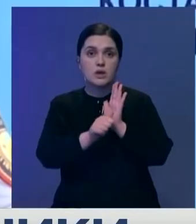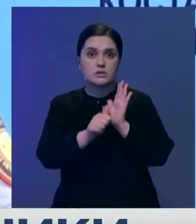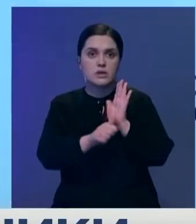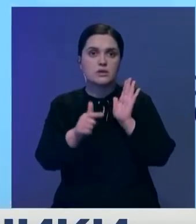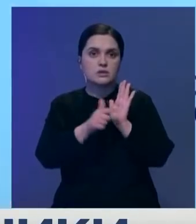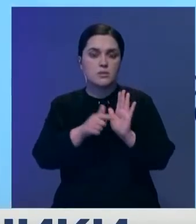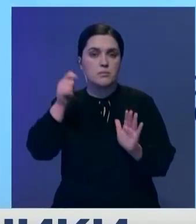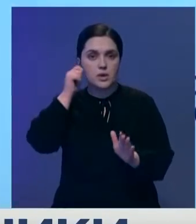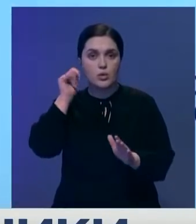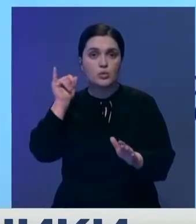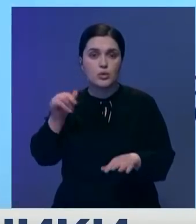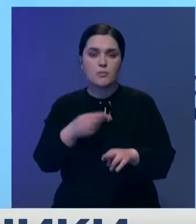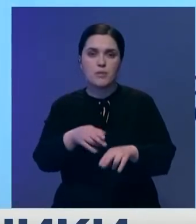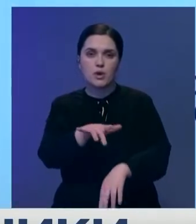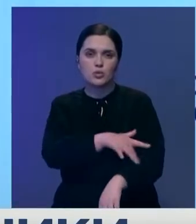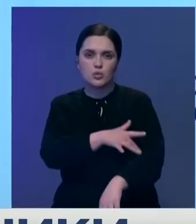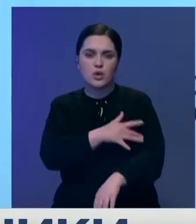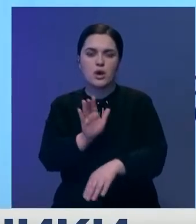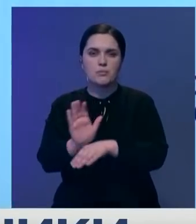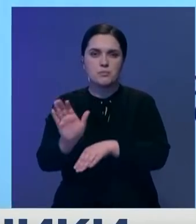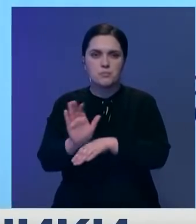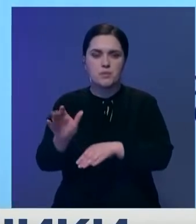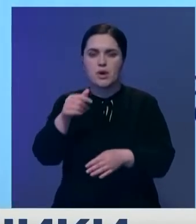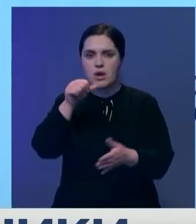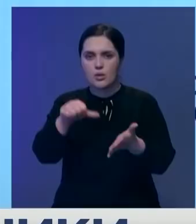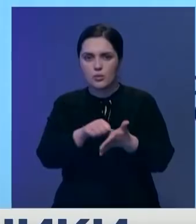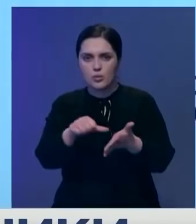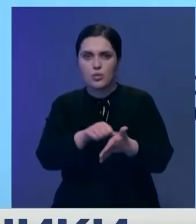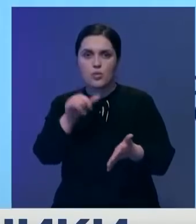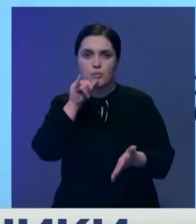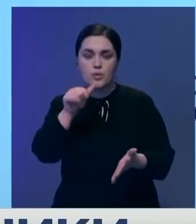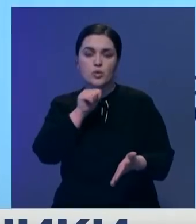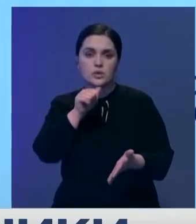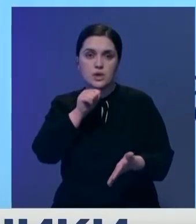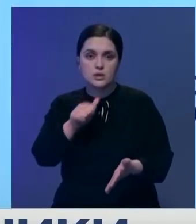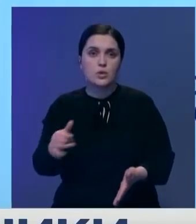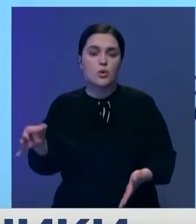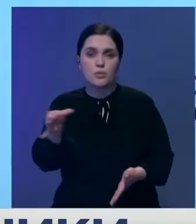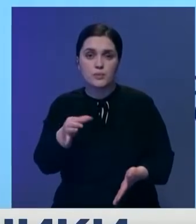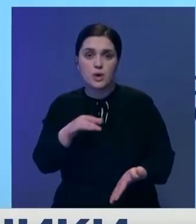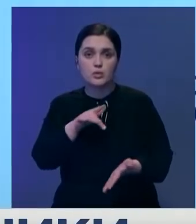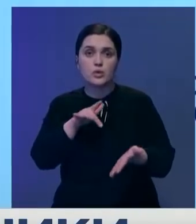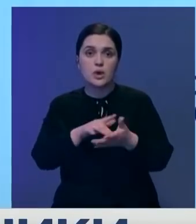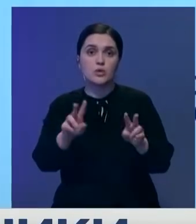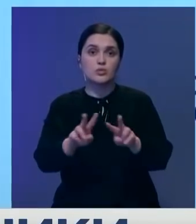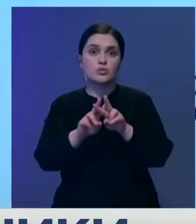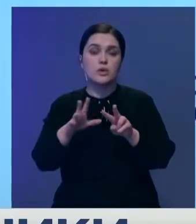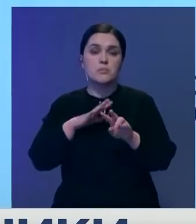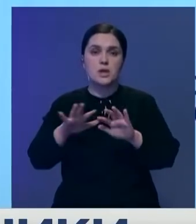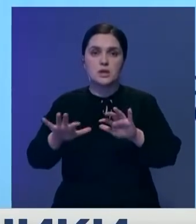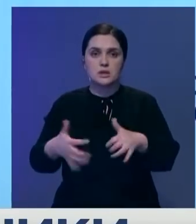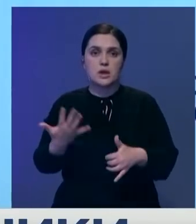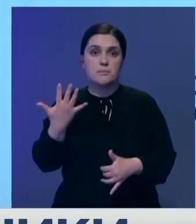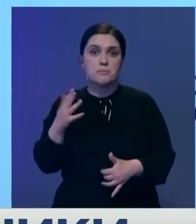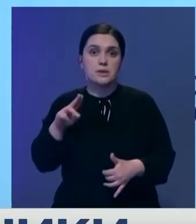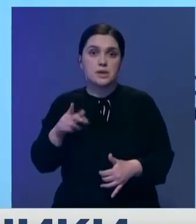гражданин. У курьера при поставке наркотических средств на территорию Кустанайской области в городе Нурсултан было изъято более 5 килограмм